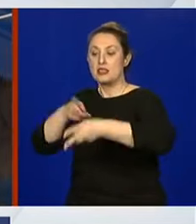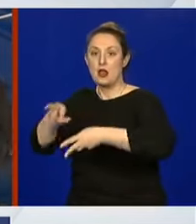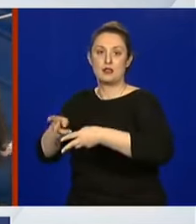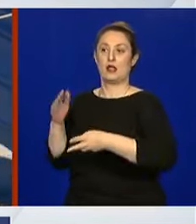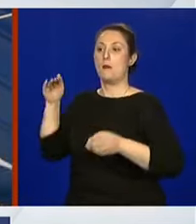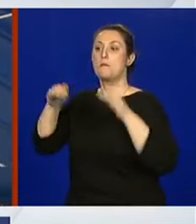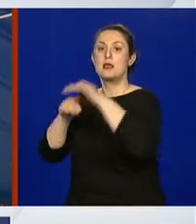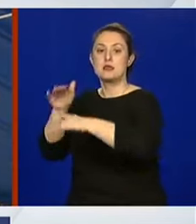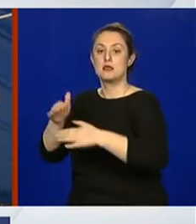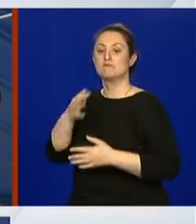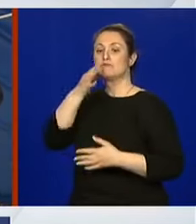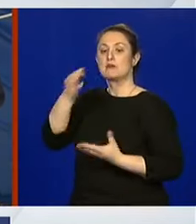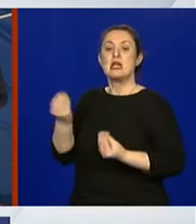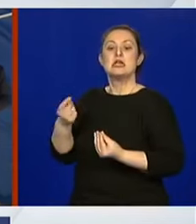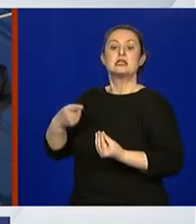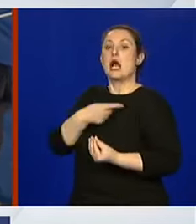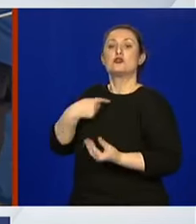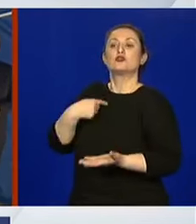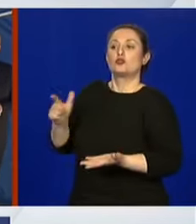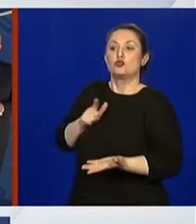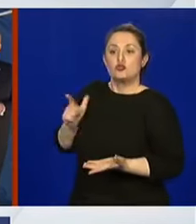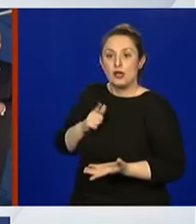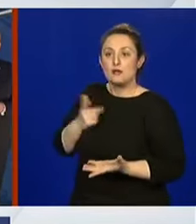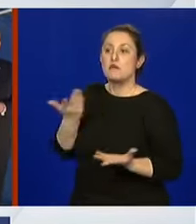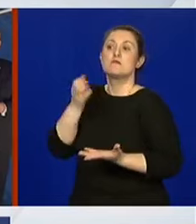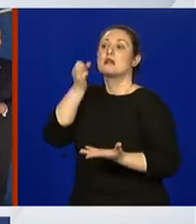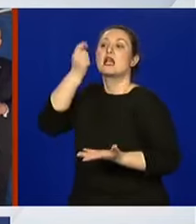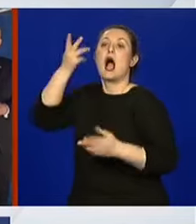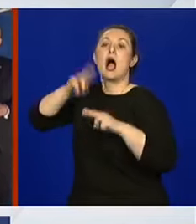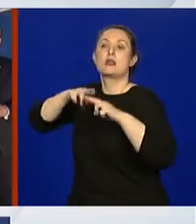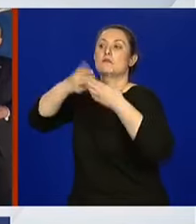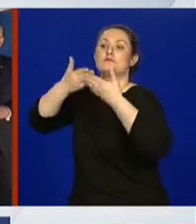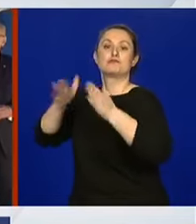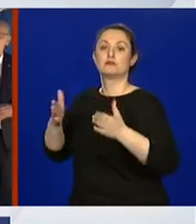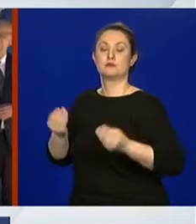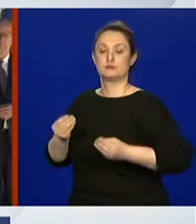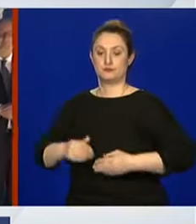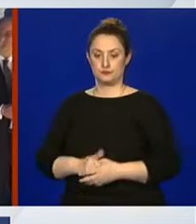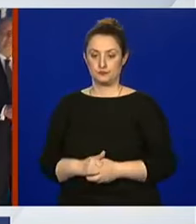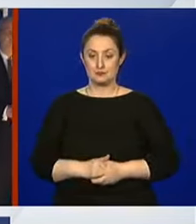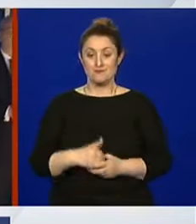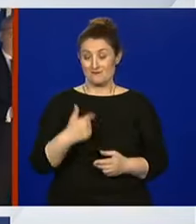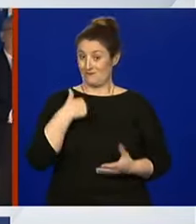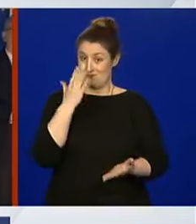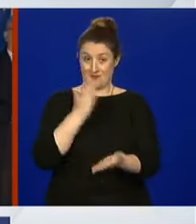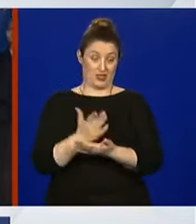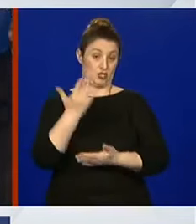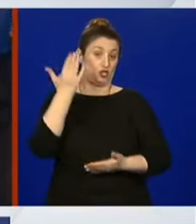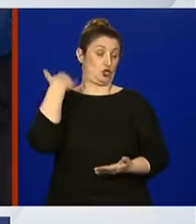Zašto mi čekamo i kad možemo očekivati otvaranje? Dakle, već sam više puta rekao da